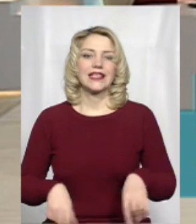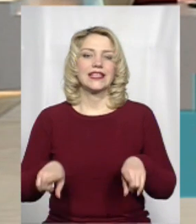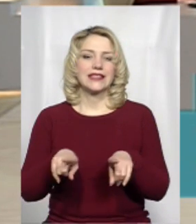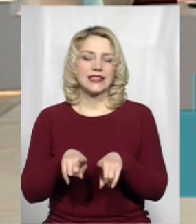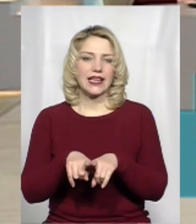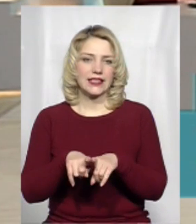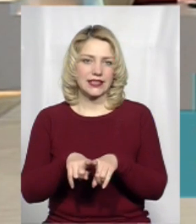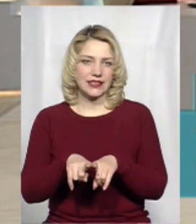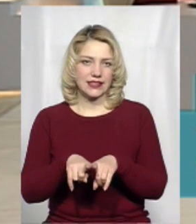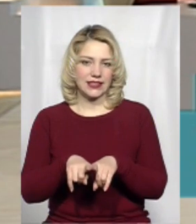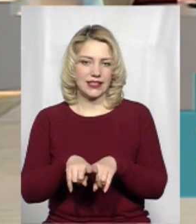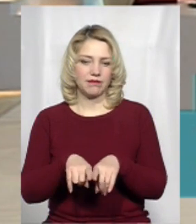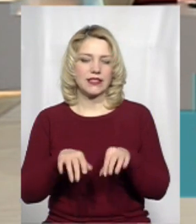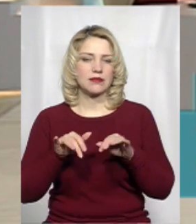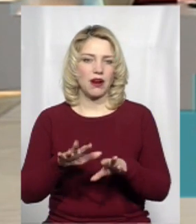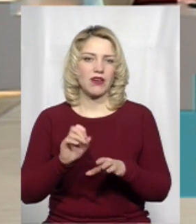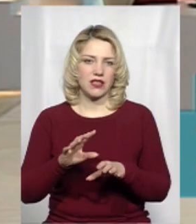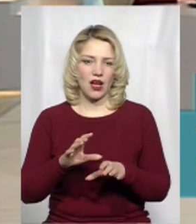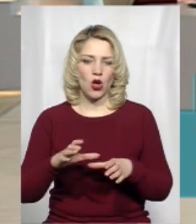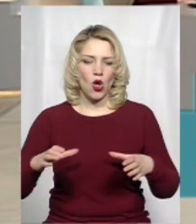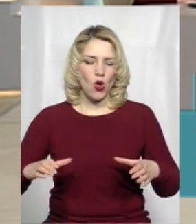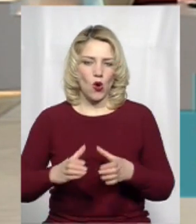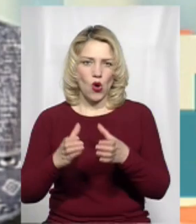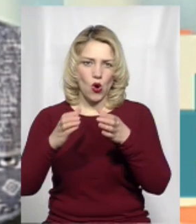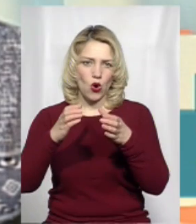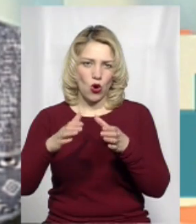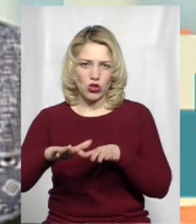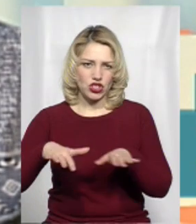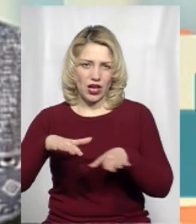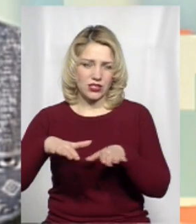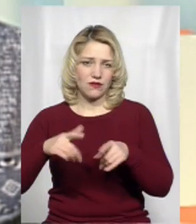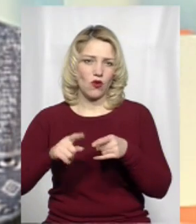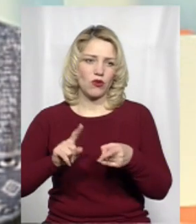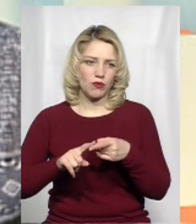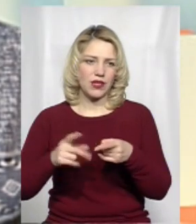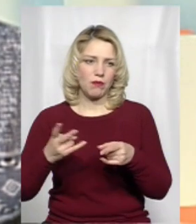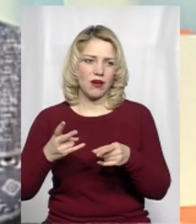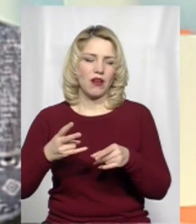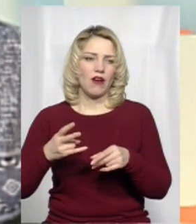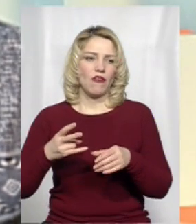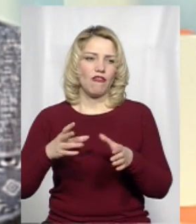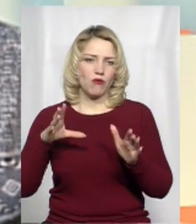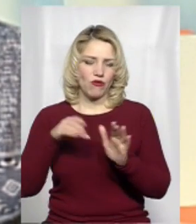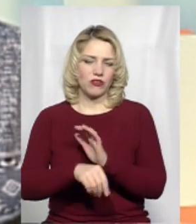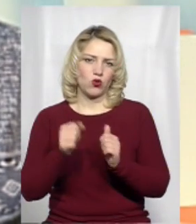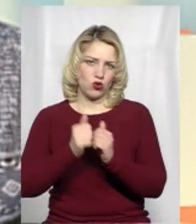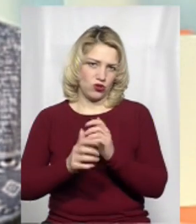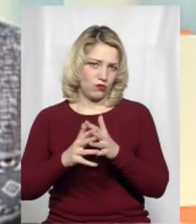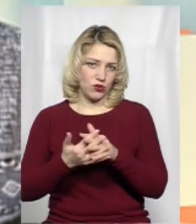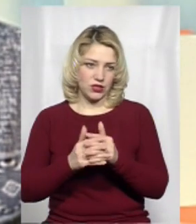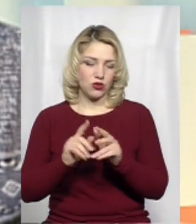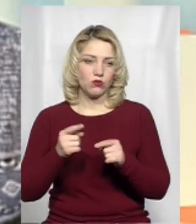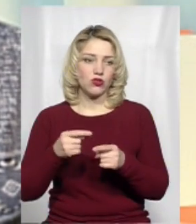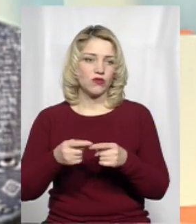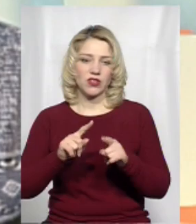такі ж справи як гончарство, на мою думку, варто впровадити лед не в кожному селі. Тому що насправді